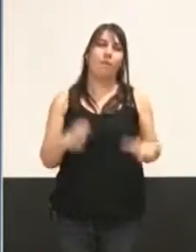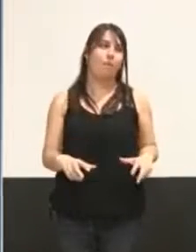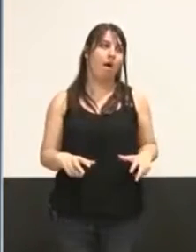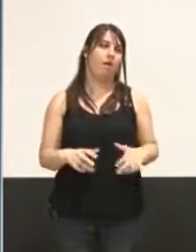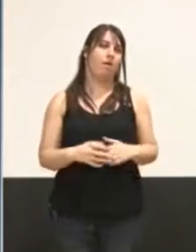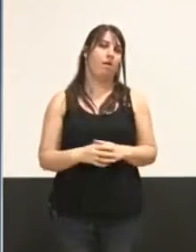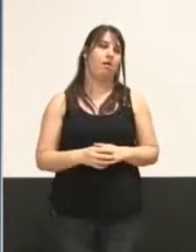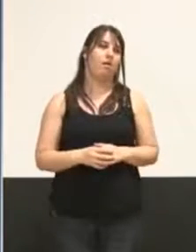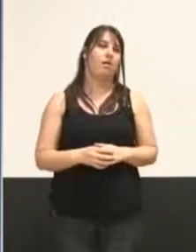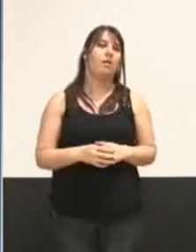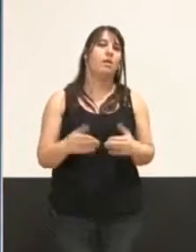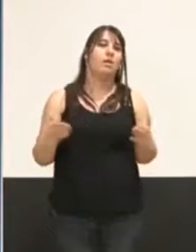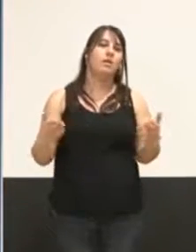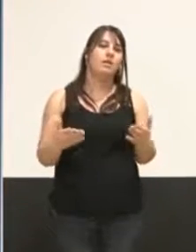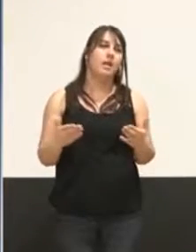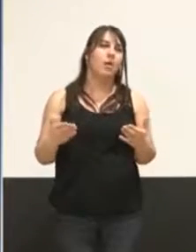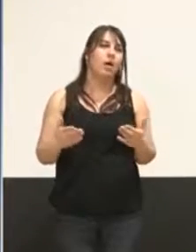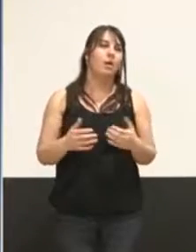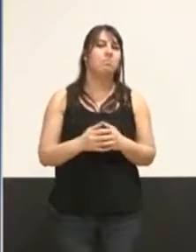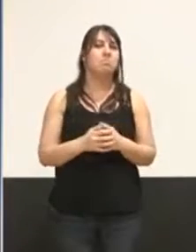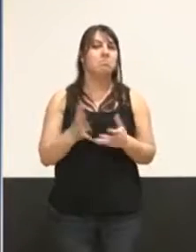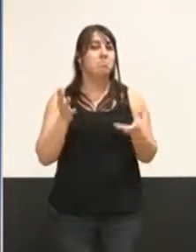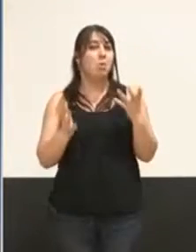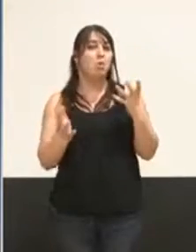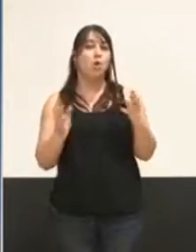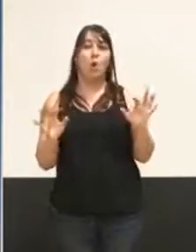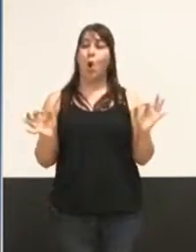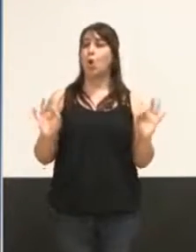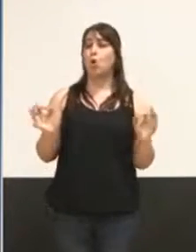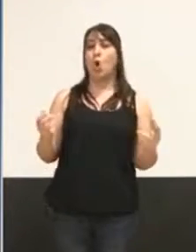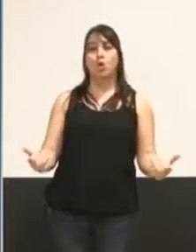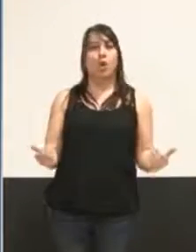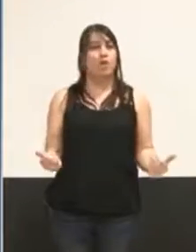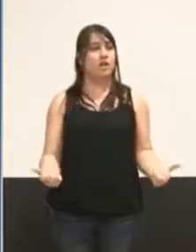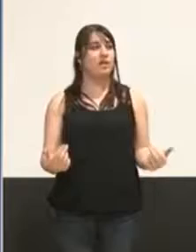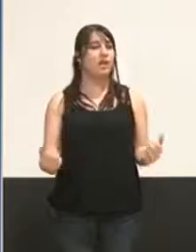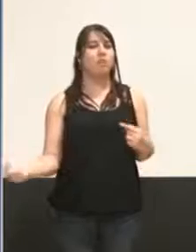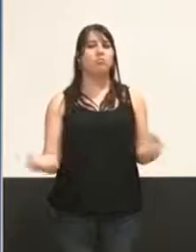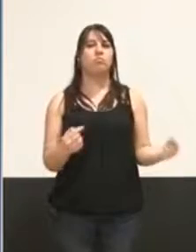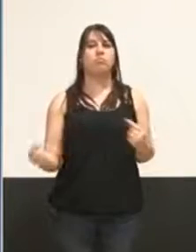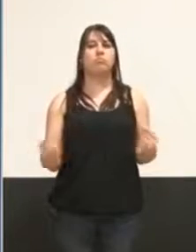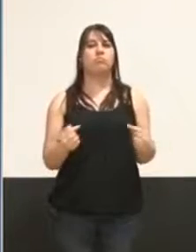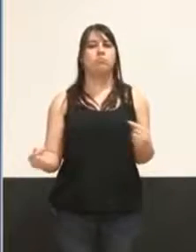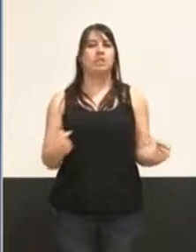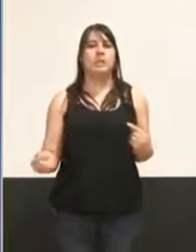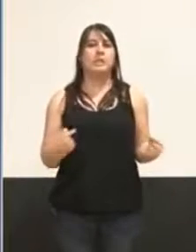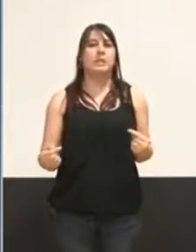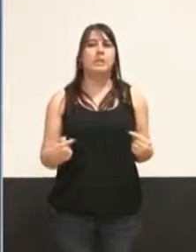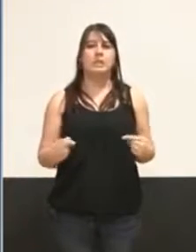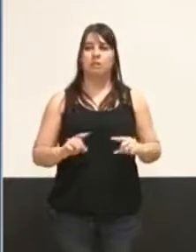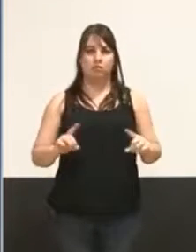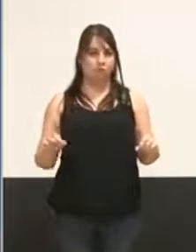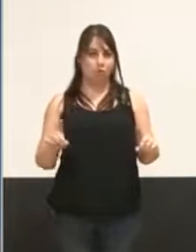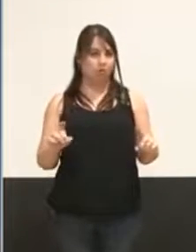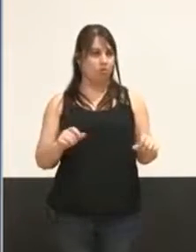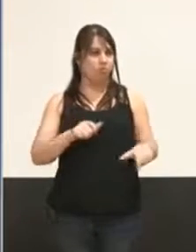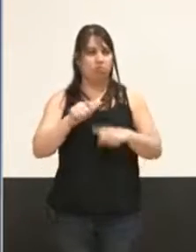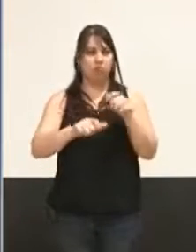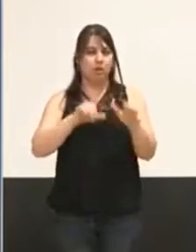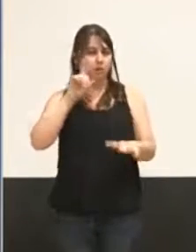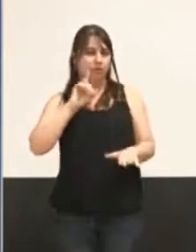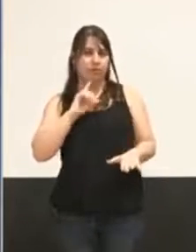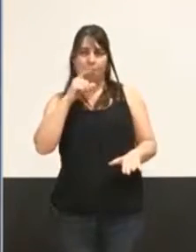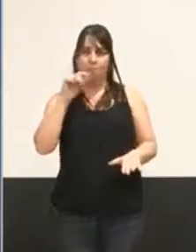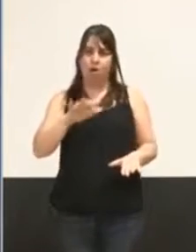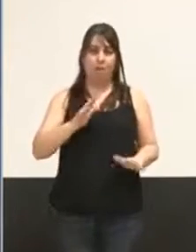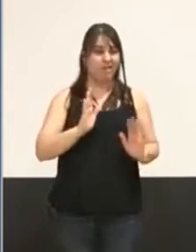finalement ne nous poserait pas plus de problèmes qu'un débat un peu tendu entre nous, là où des hommes et des femmes sont concernés par